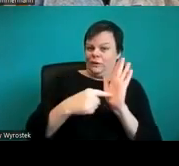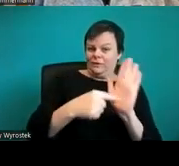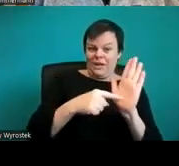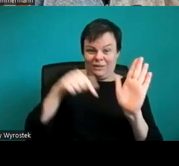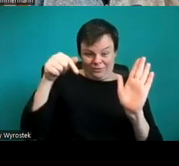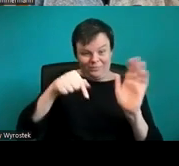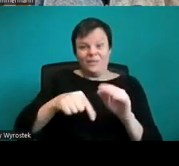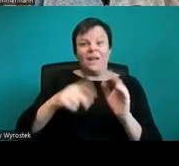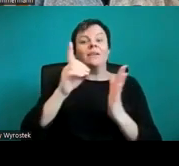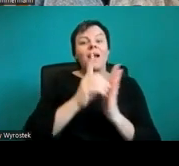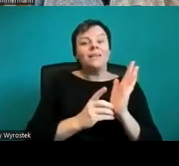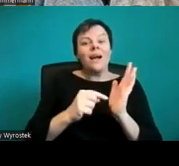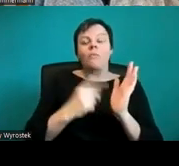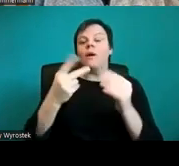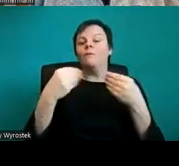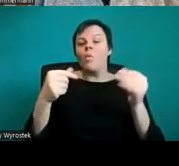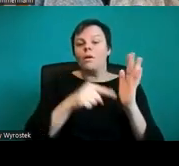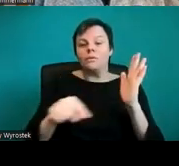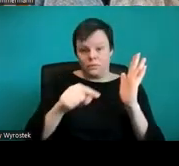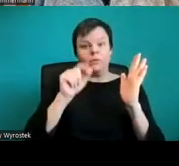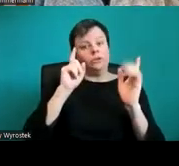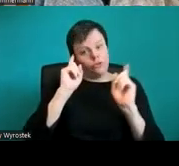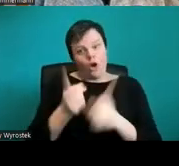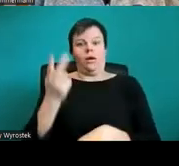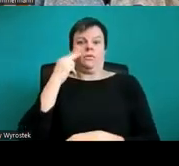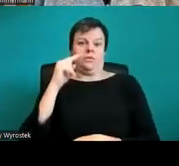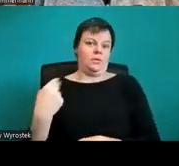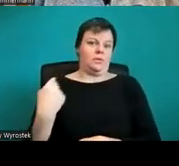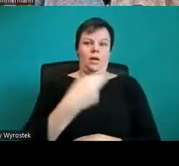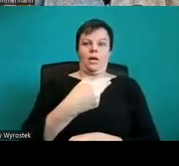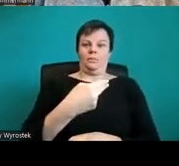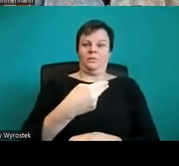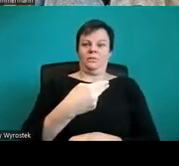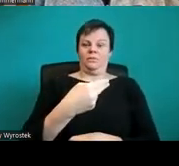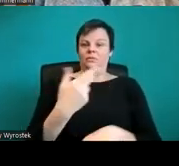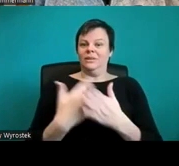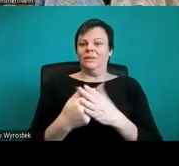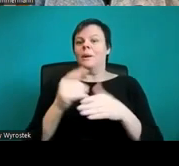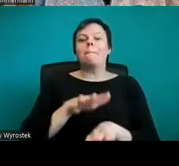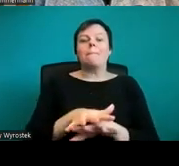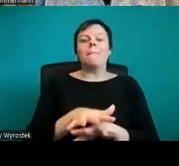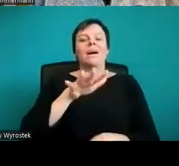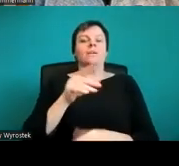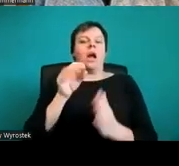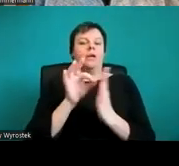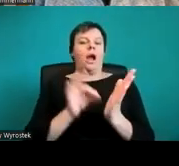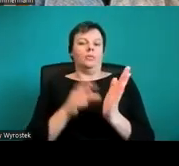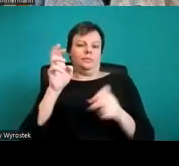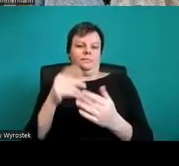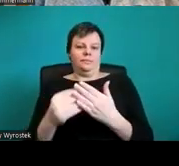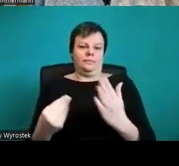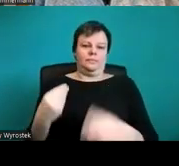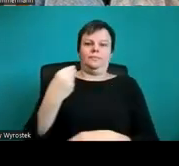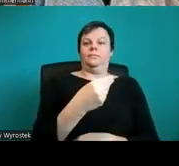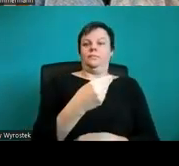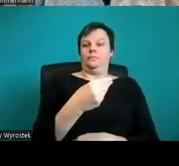Metadatum. Man geht dazu auf Datei, Informationen und dann unter Eigenschaften